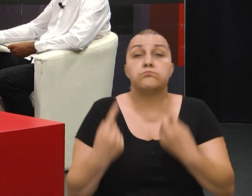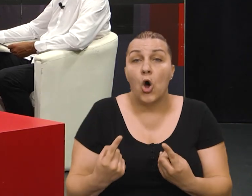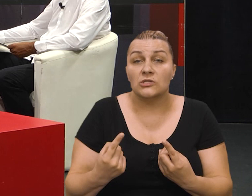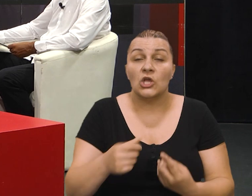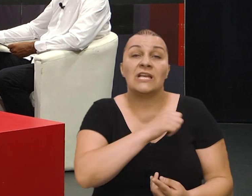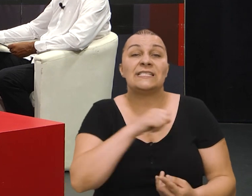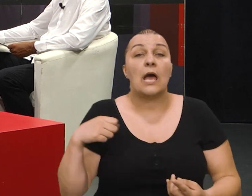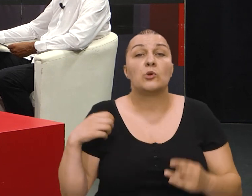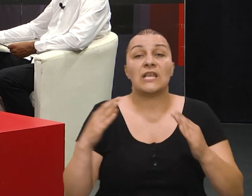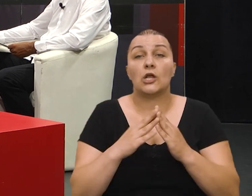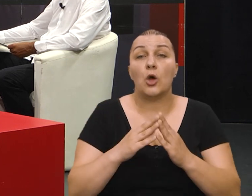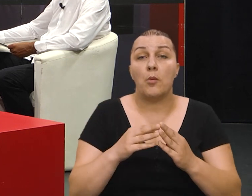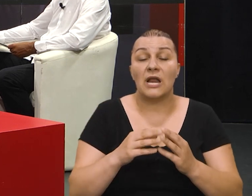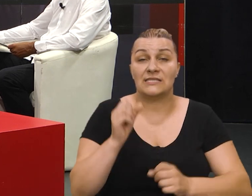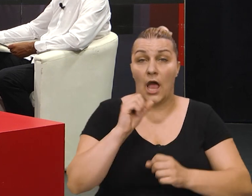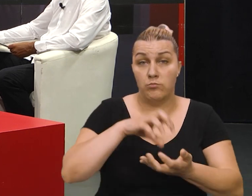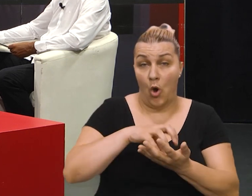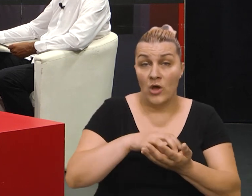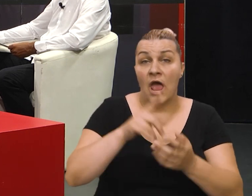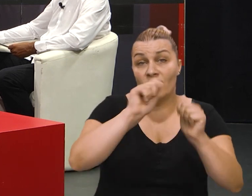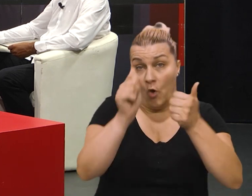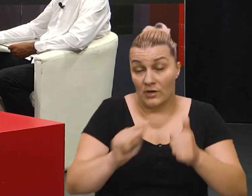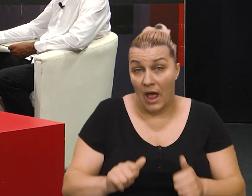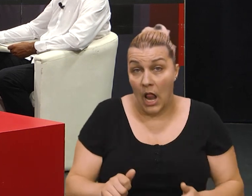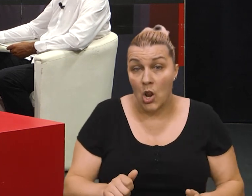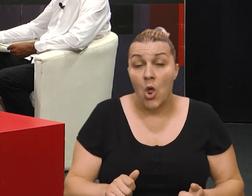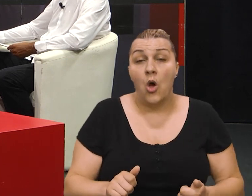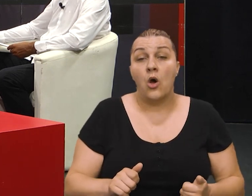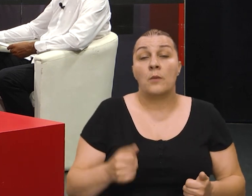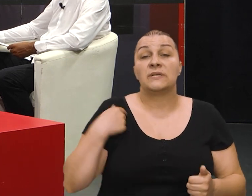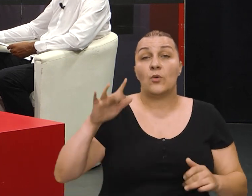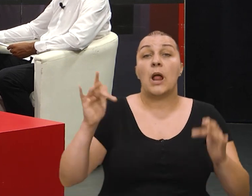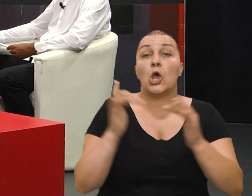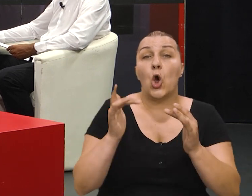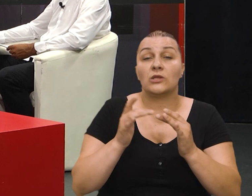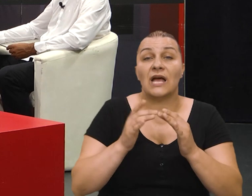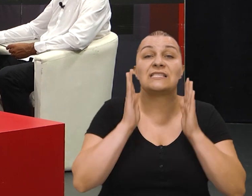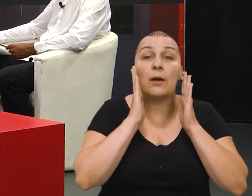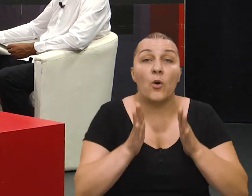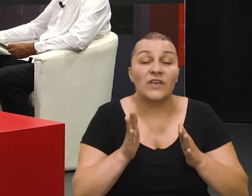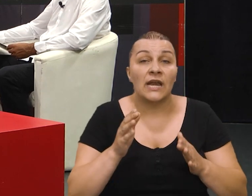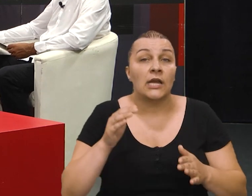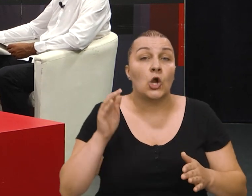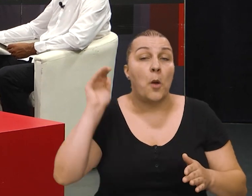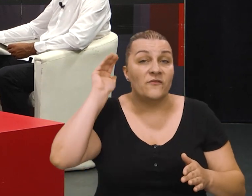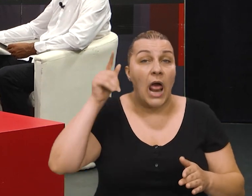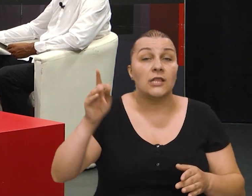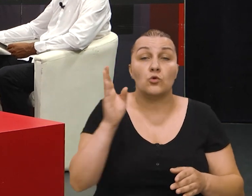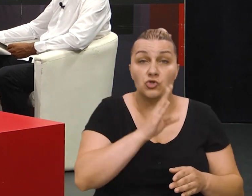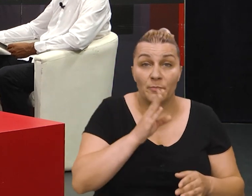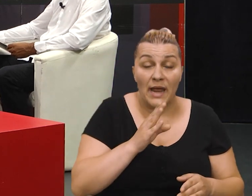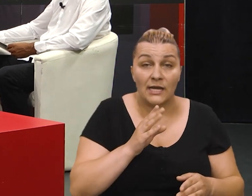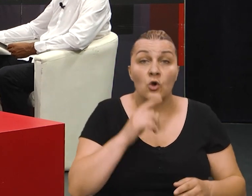postoji samostalna domovranska bojna u formalnom smislu ustrojena. Ostvarimo kontakt tada sa povrednikom vlade za grad Knin